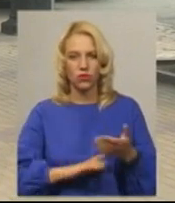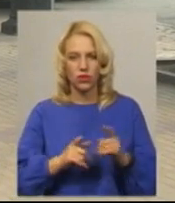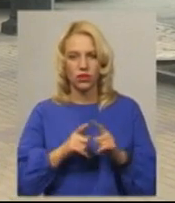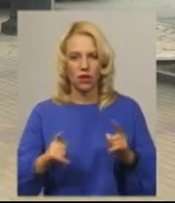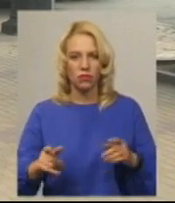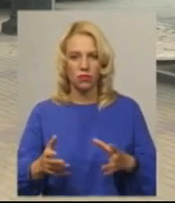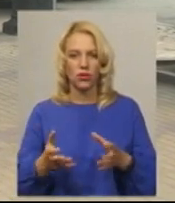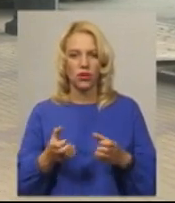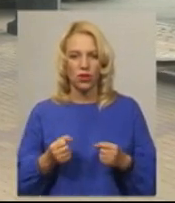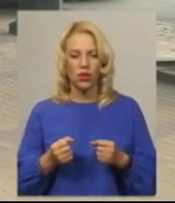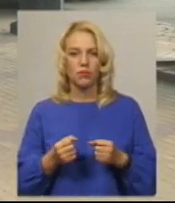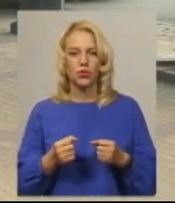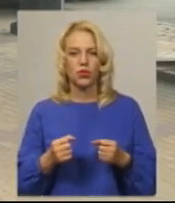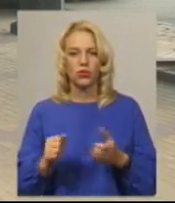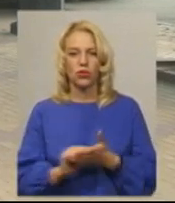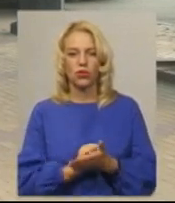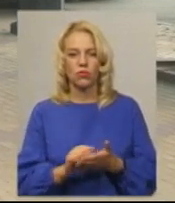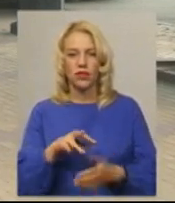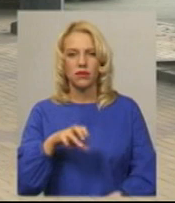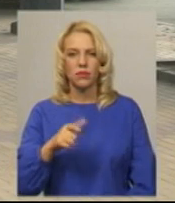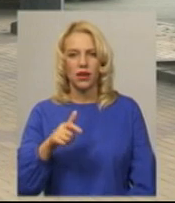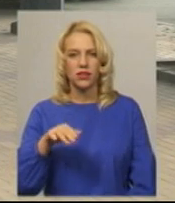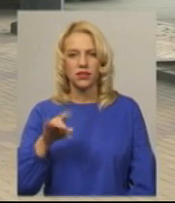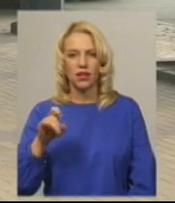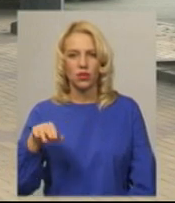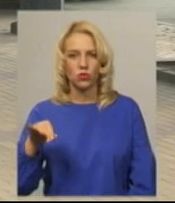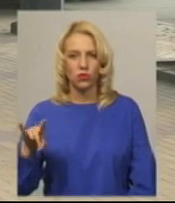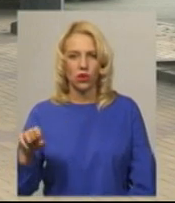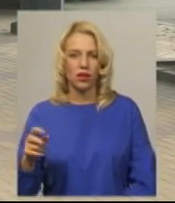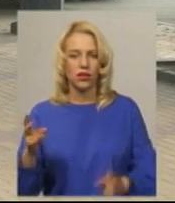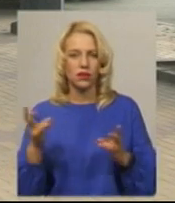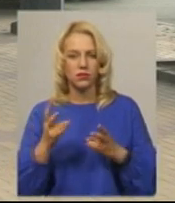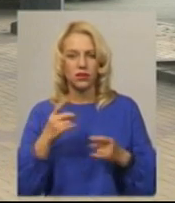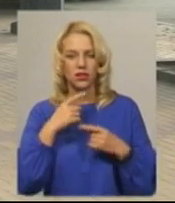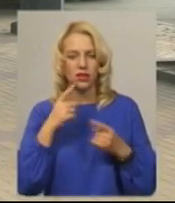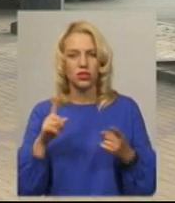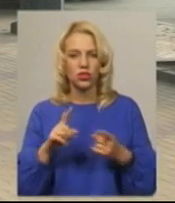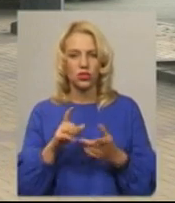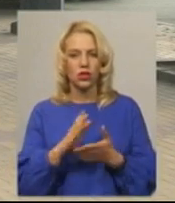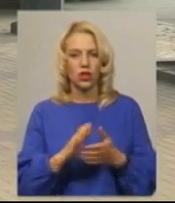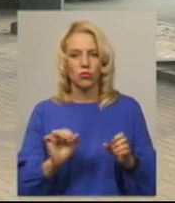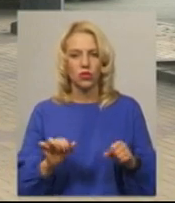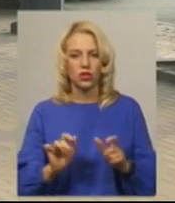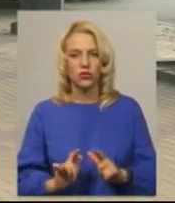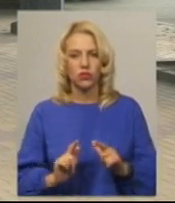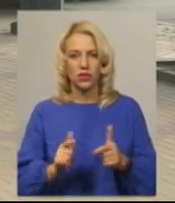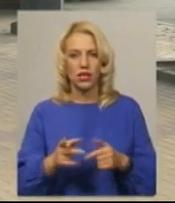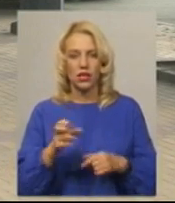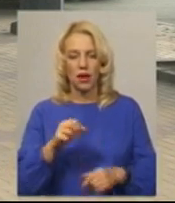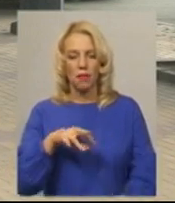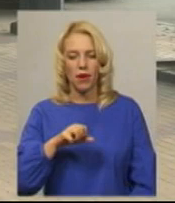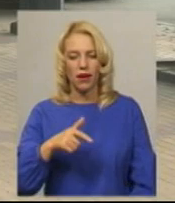прийому документів на магістратуру. Але слід зазначити, що є можливість вступу на